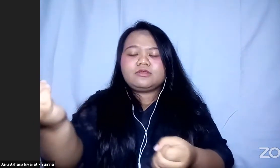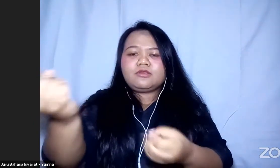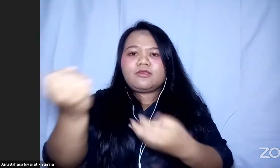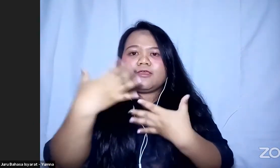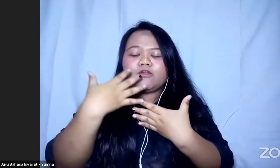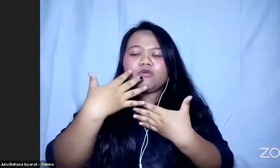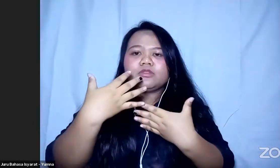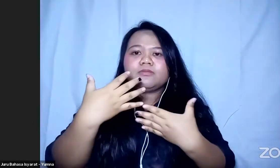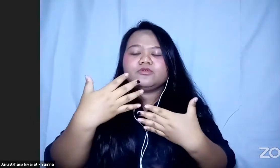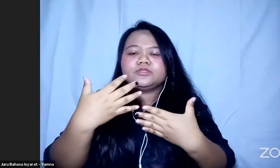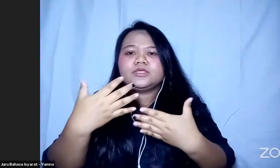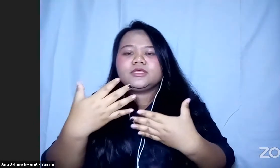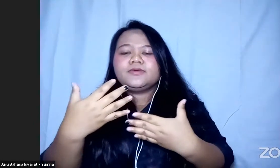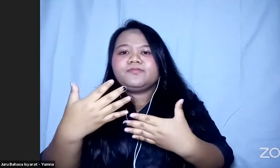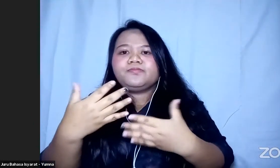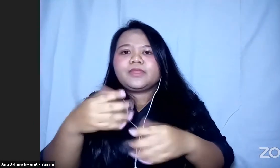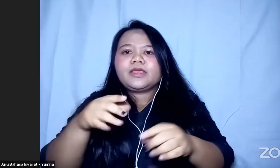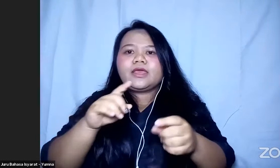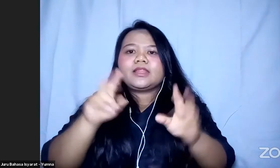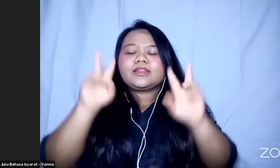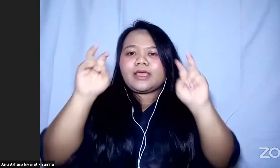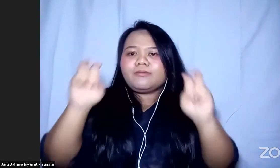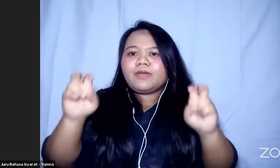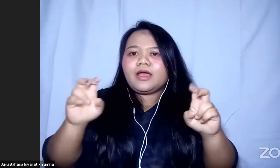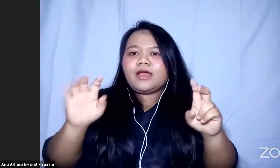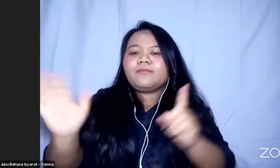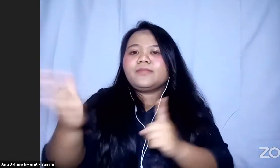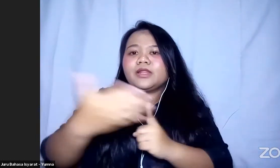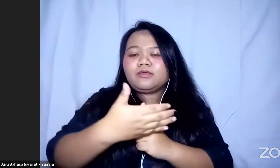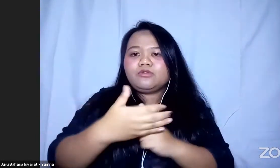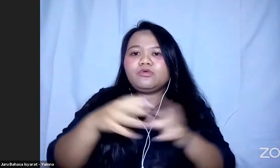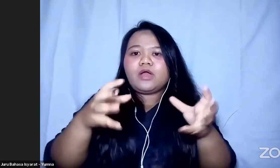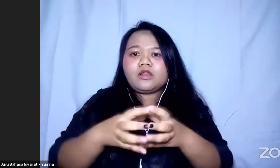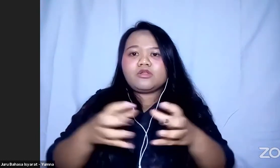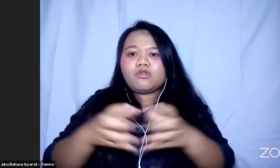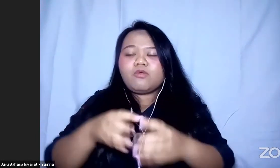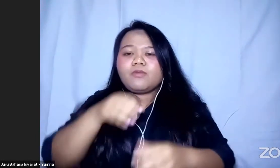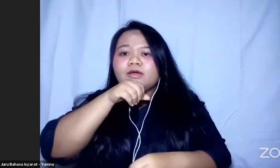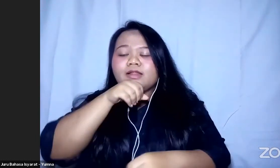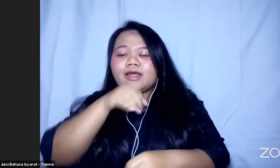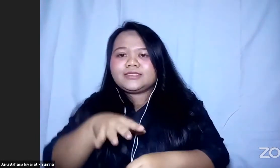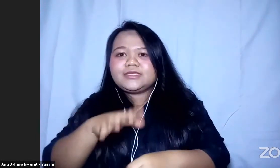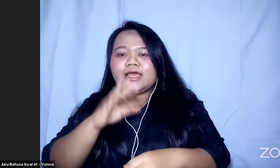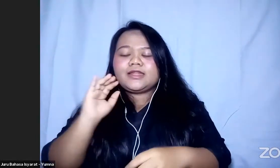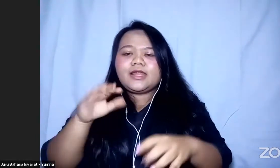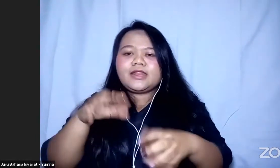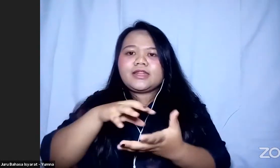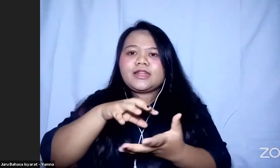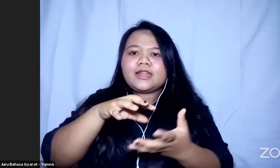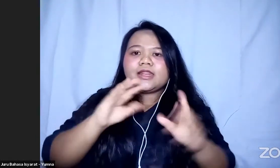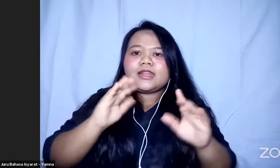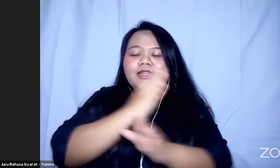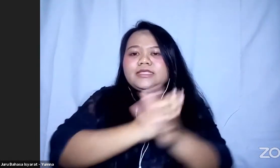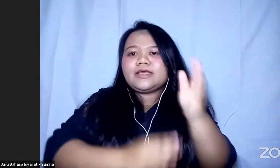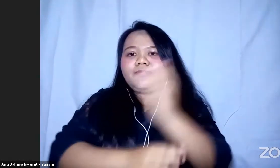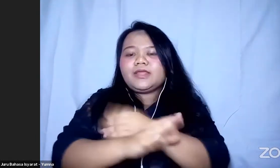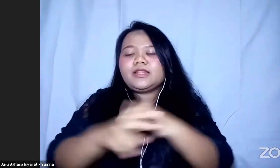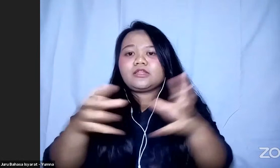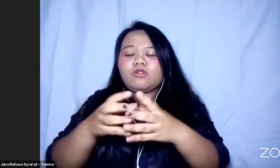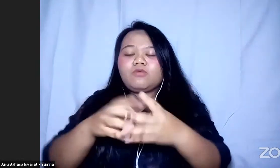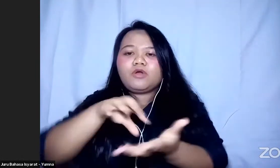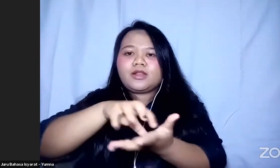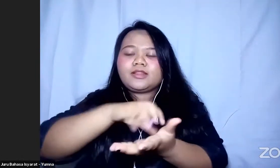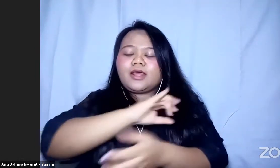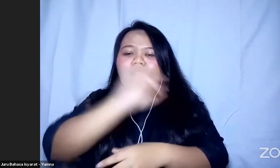Tema Perlindungan Bagi Kelompok Lantinya Disabilitas Dan Rantan Lainnya Baik Saya